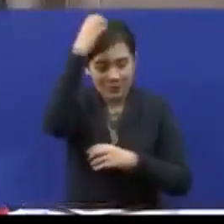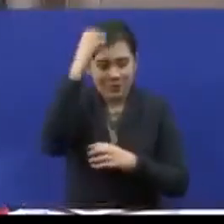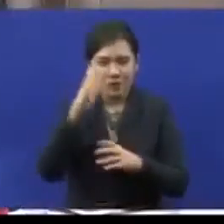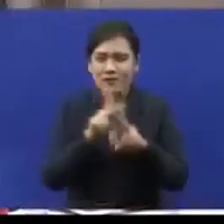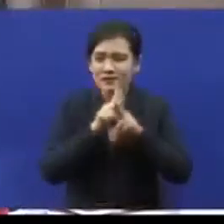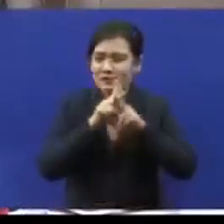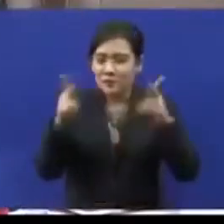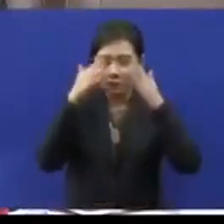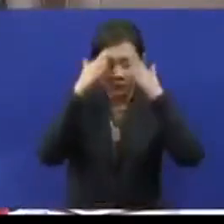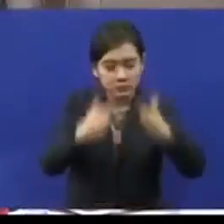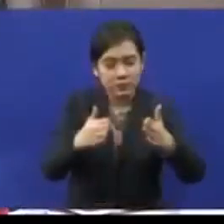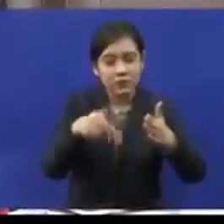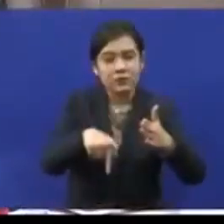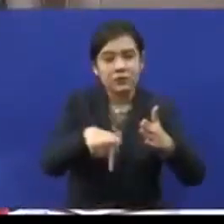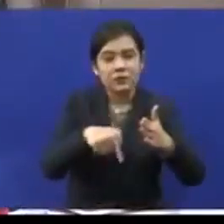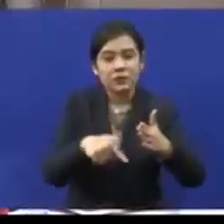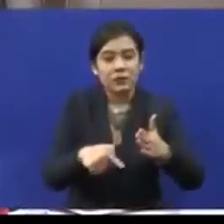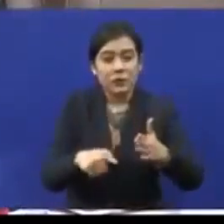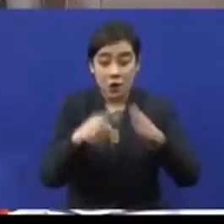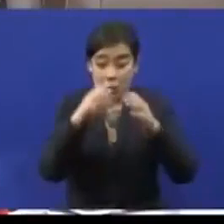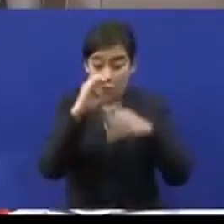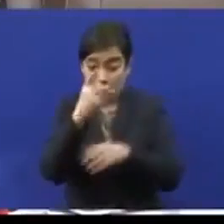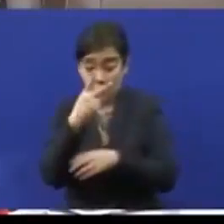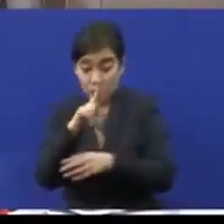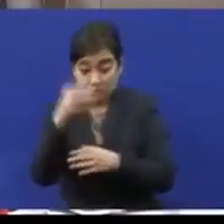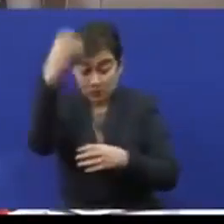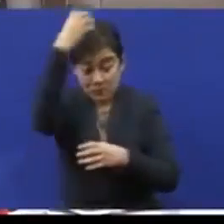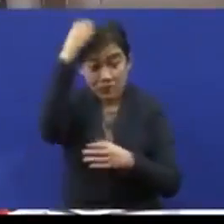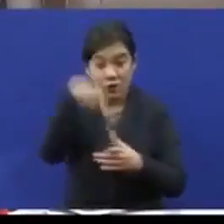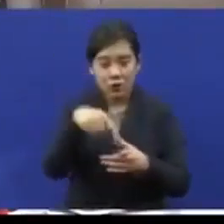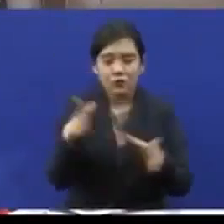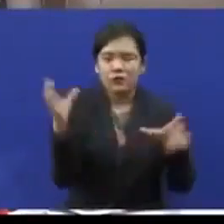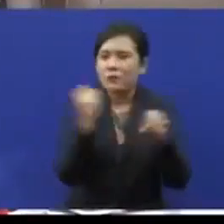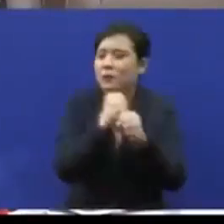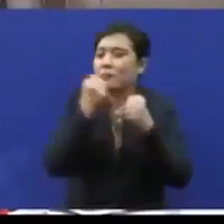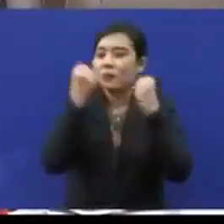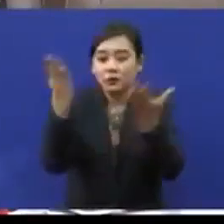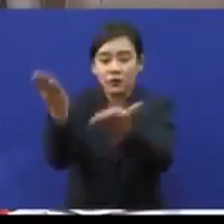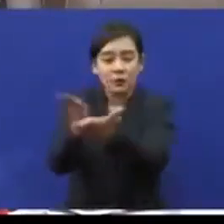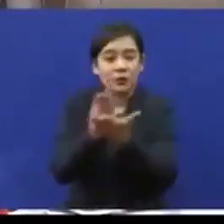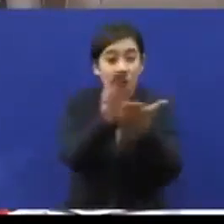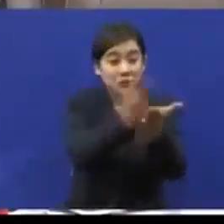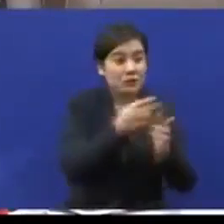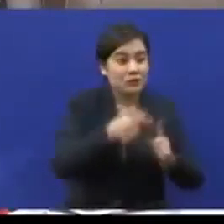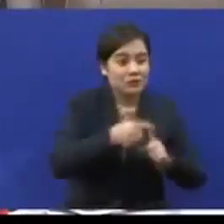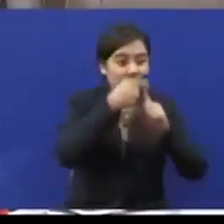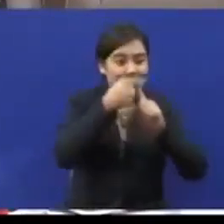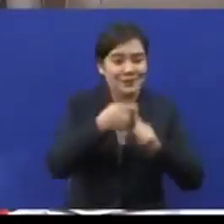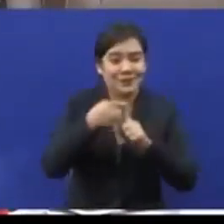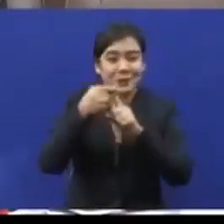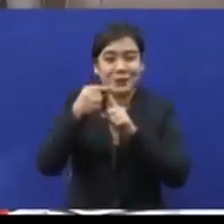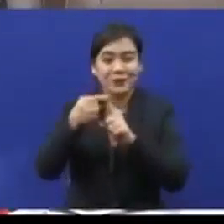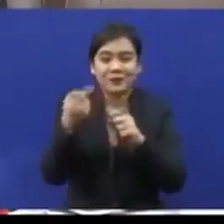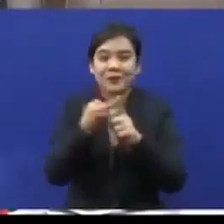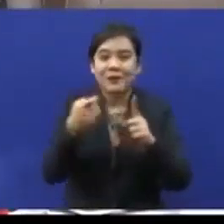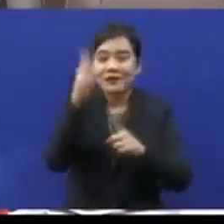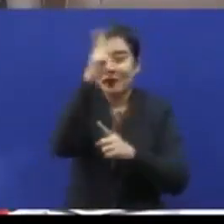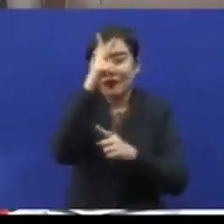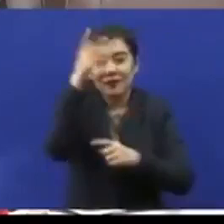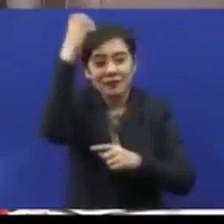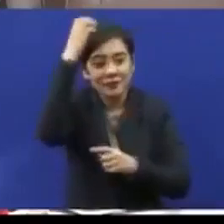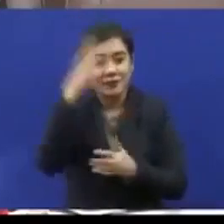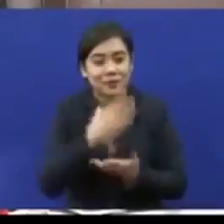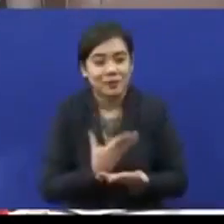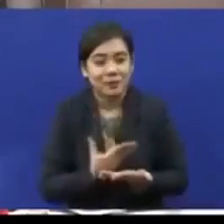yang paling prihatin di Malaysia. Wagah-wagah OKU di Selangor mendapat banyak bantuan dan keistimewaan dari Kerajaan Negeri